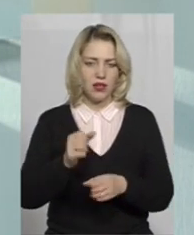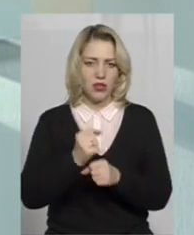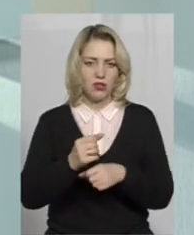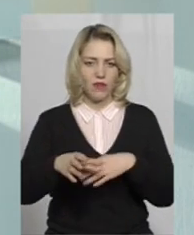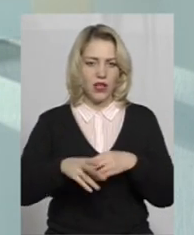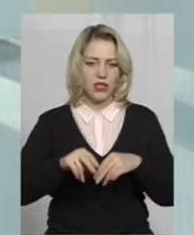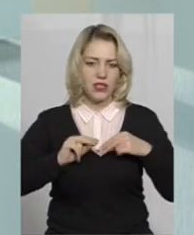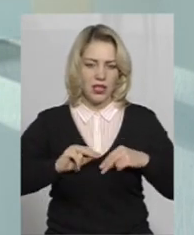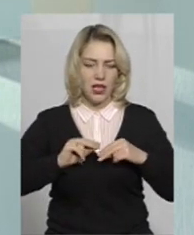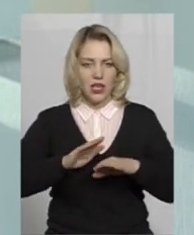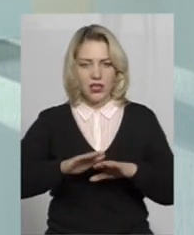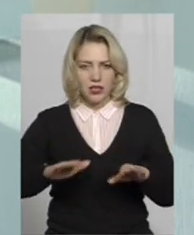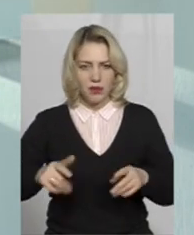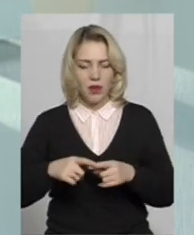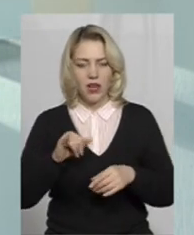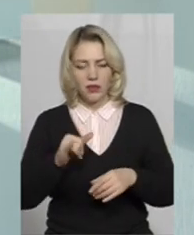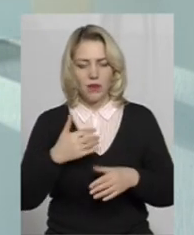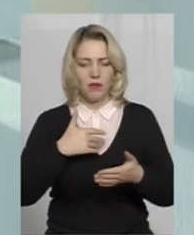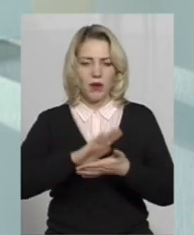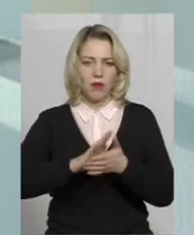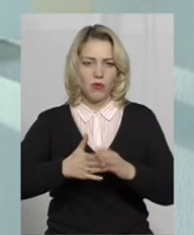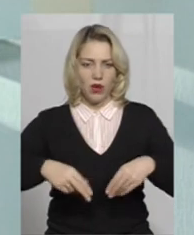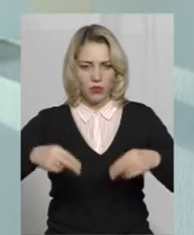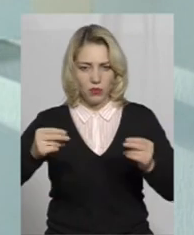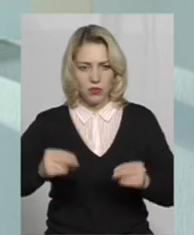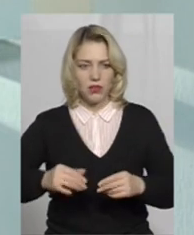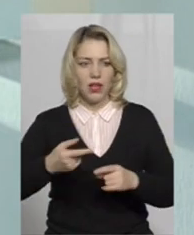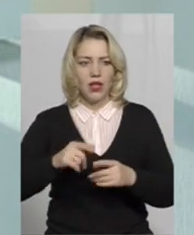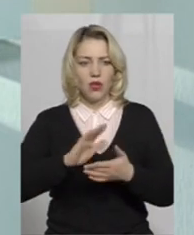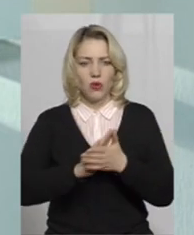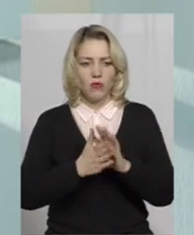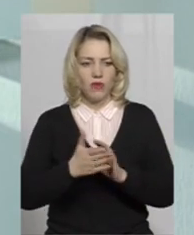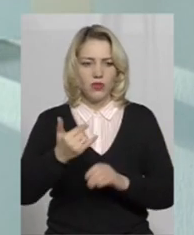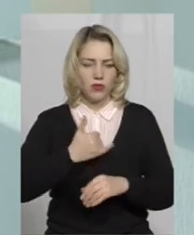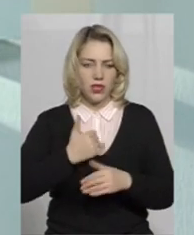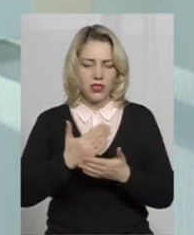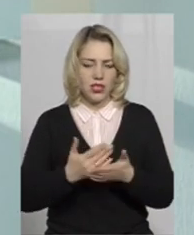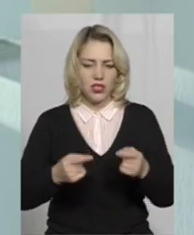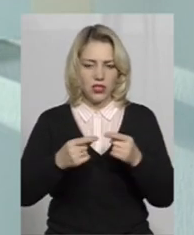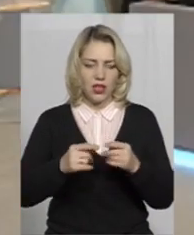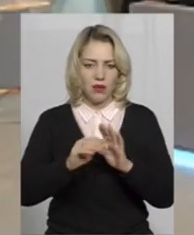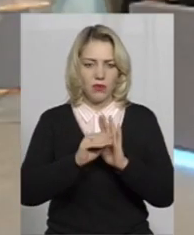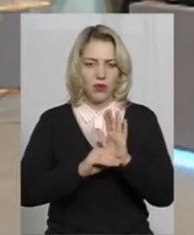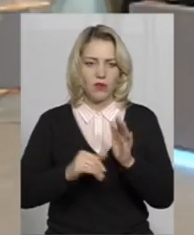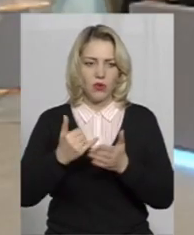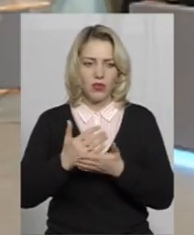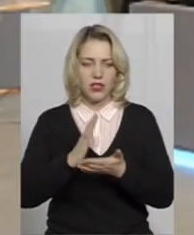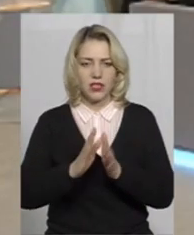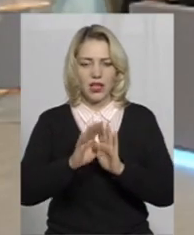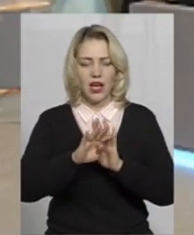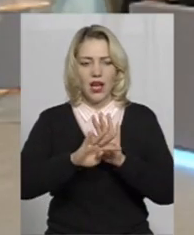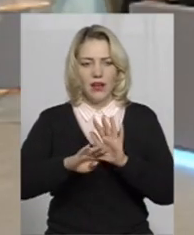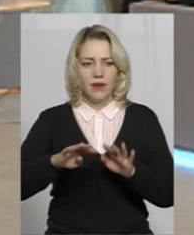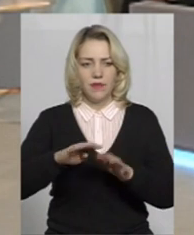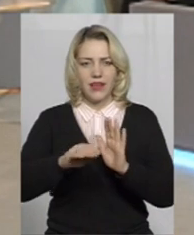Зараз же ми уклали меморандум, підписали, домовленість. У нас вже є чітка програма, у нас є складений графік,